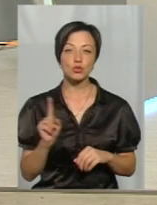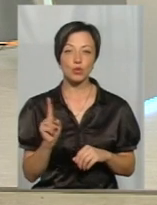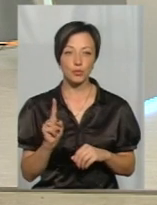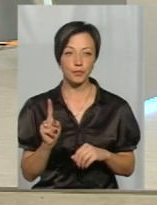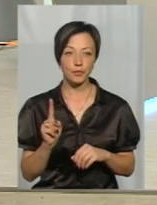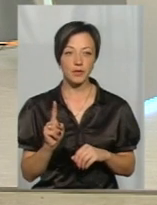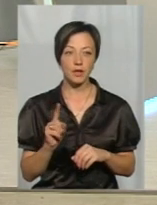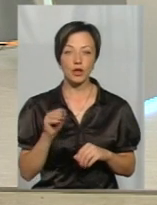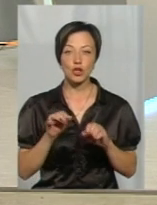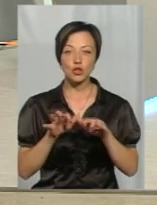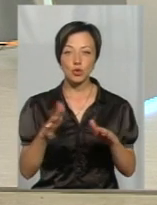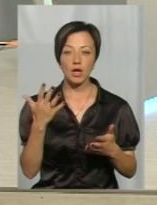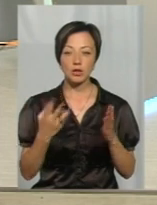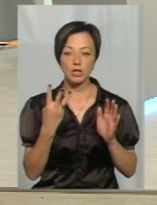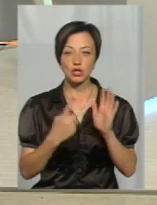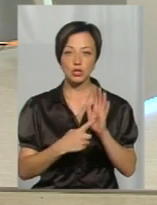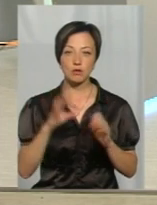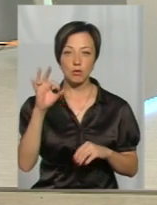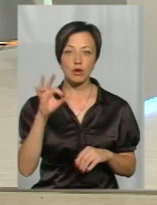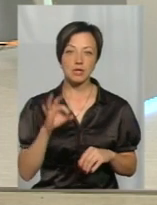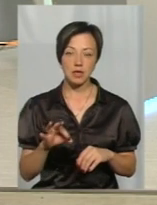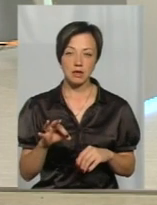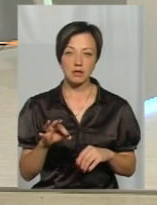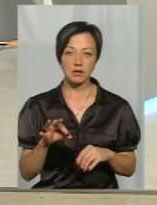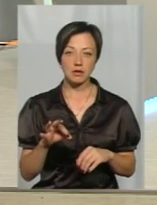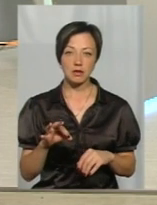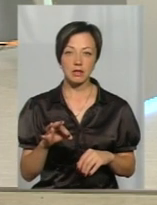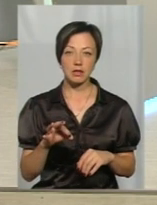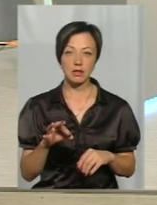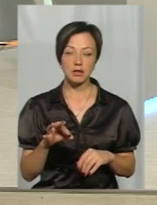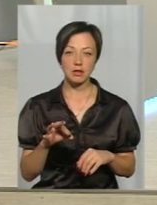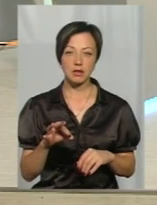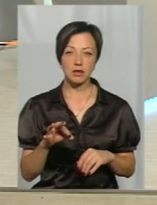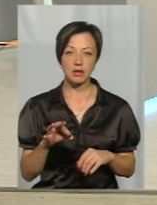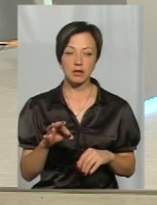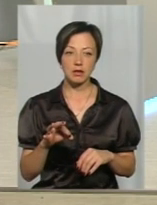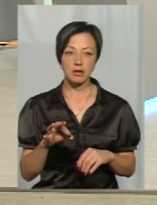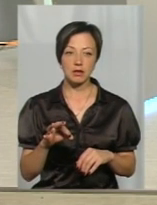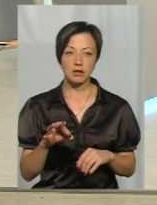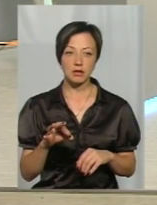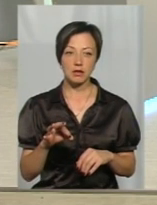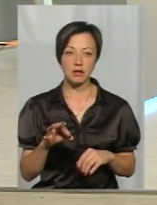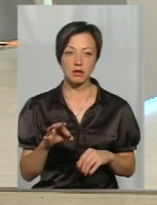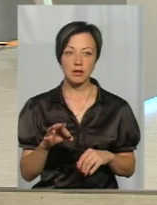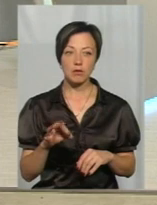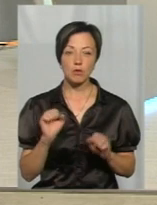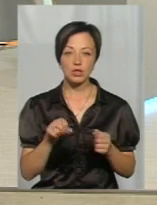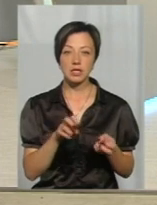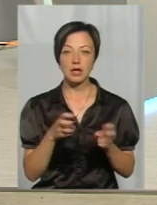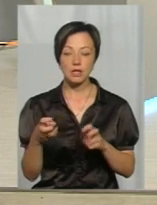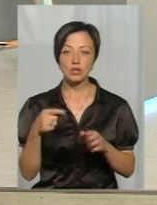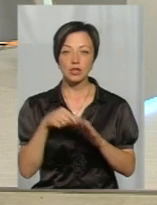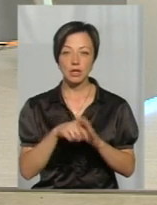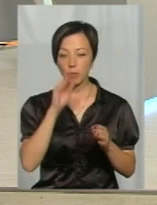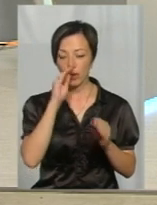жук, якщо 36% температури в нас повітря, він даже може загинути. Значить, він вів